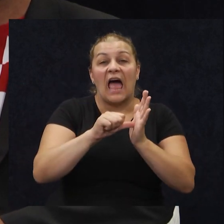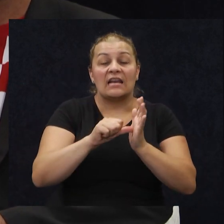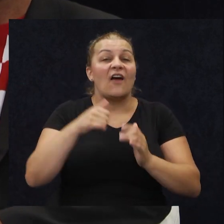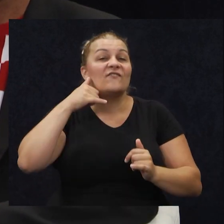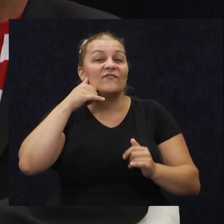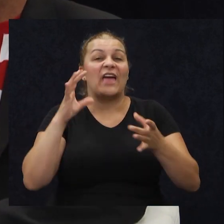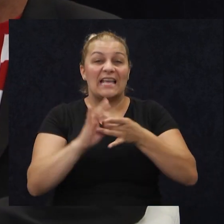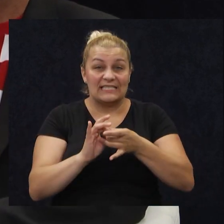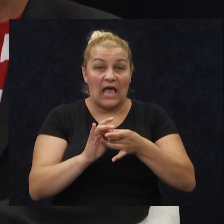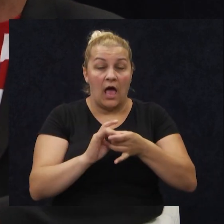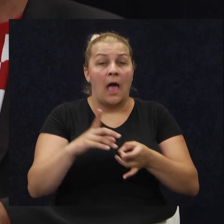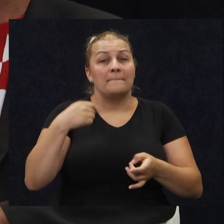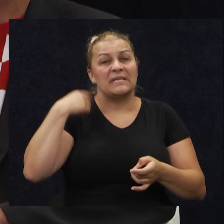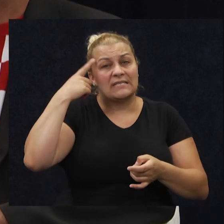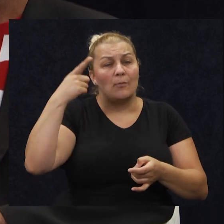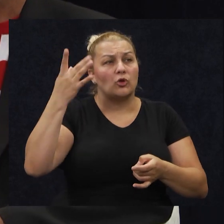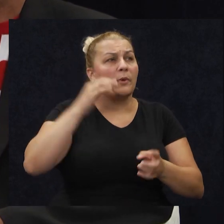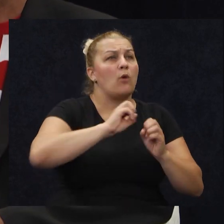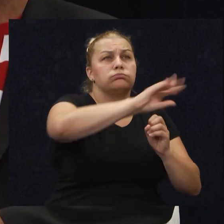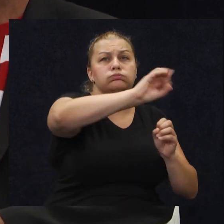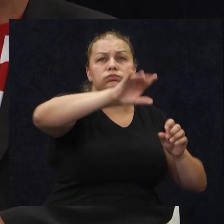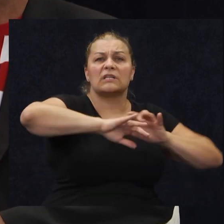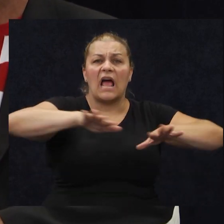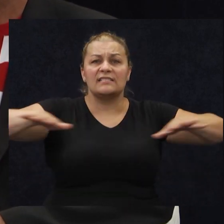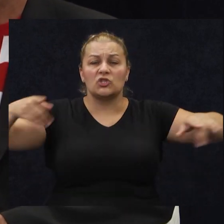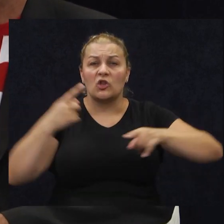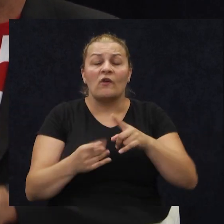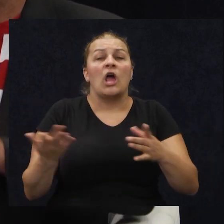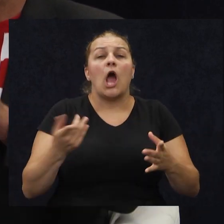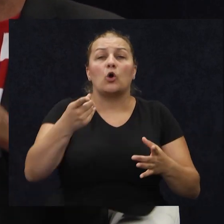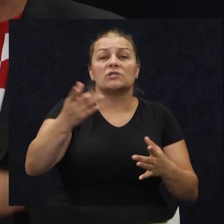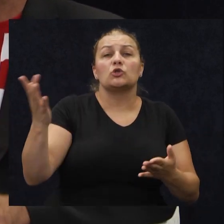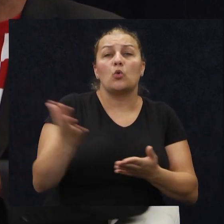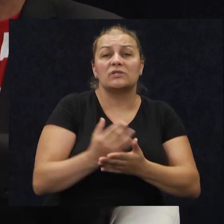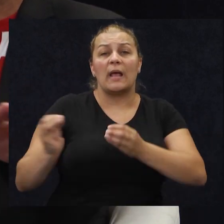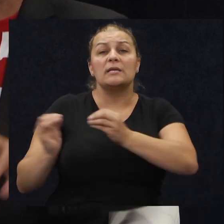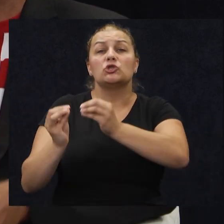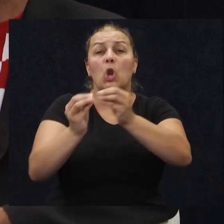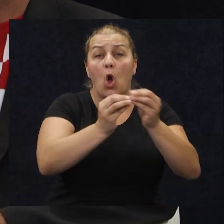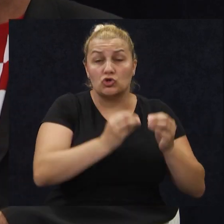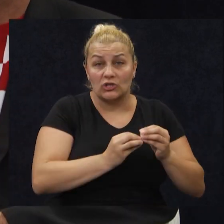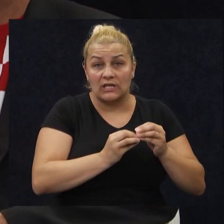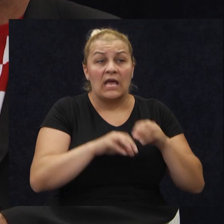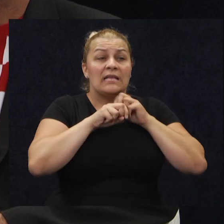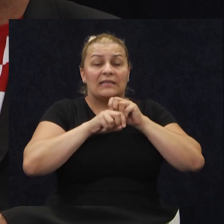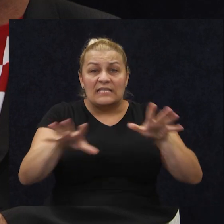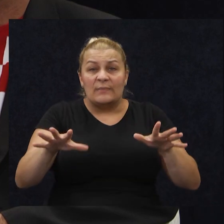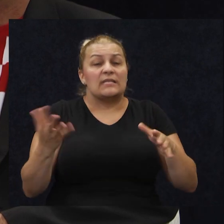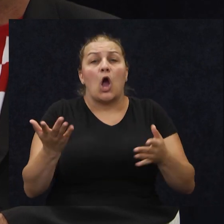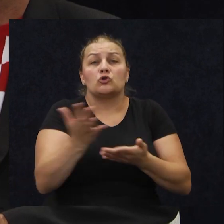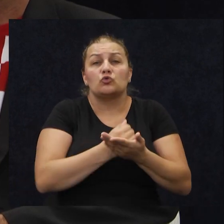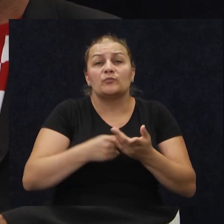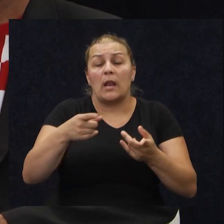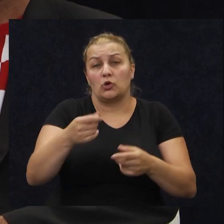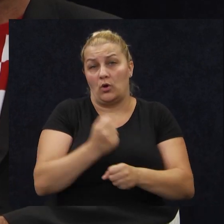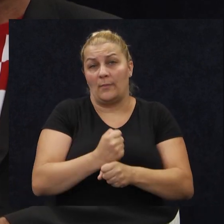poslije bila razresuta na više dijelova, pa kako ste to sve uspjeli složiti, dispezirati se, organizirati se, kako je to izgledalo?